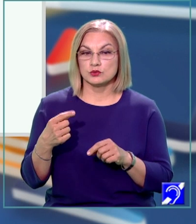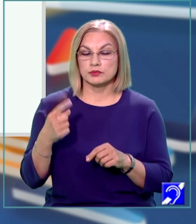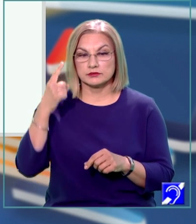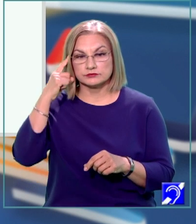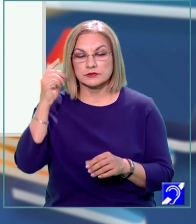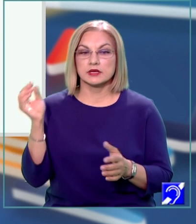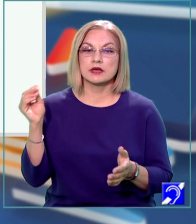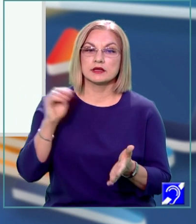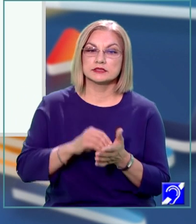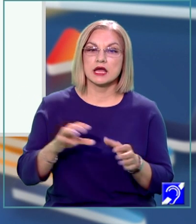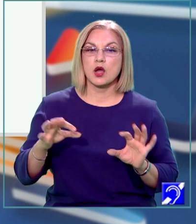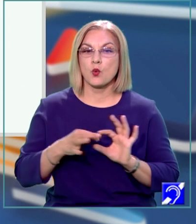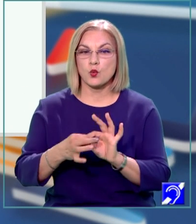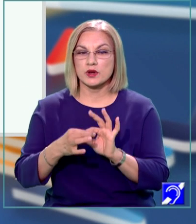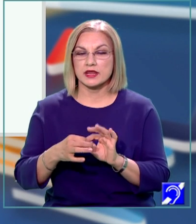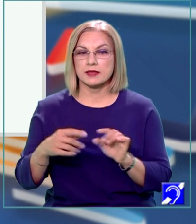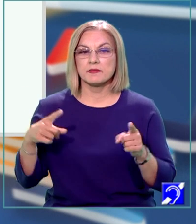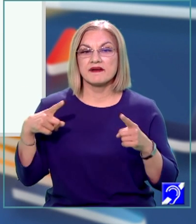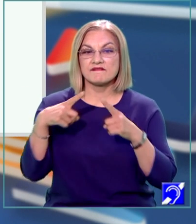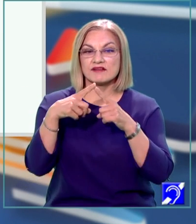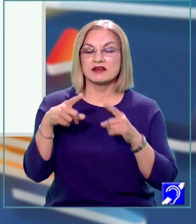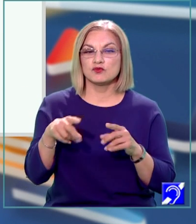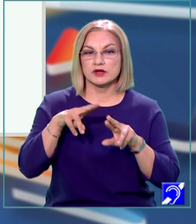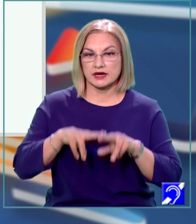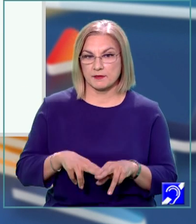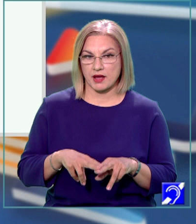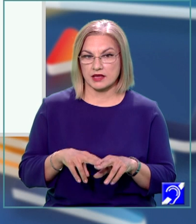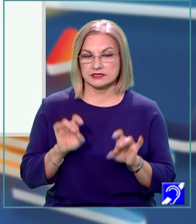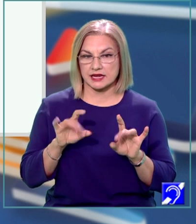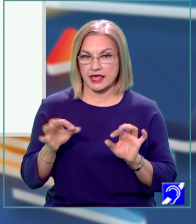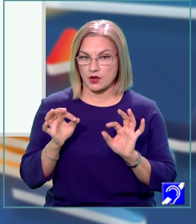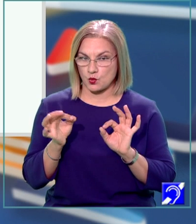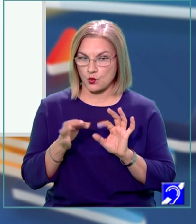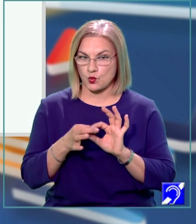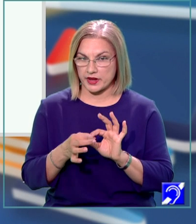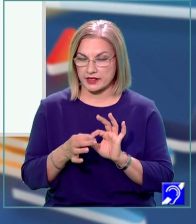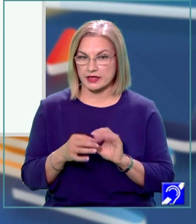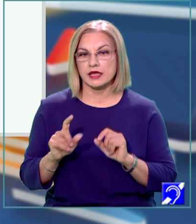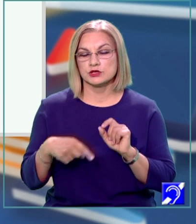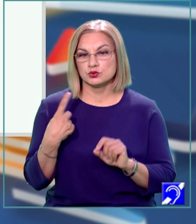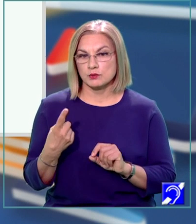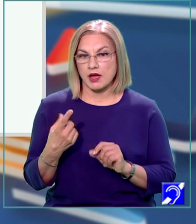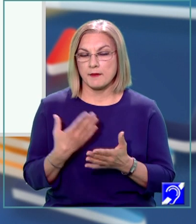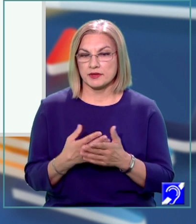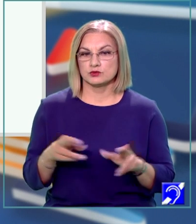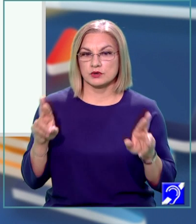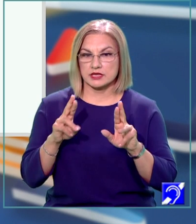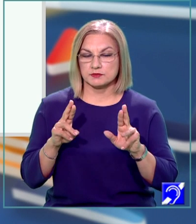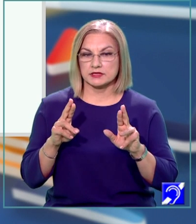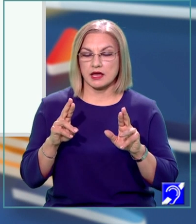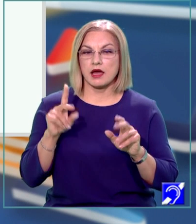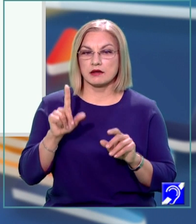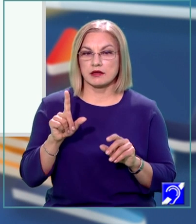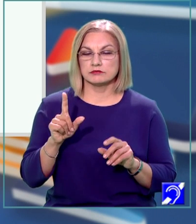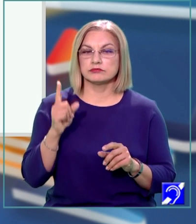unim vârfurile rămase neunite și pentru a respecta convențiile de